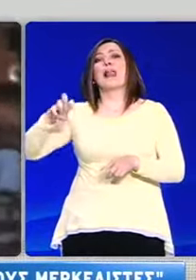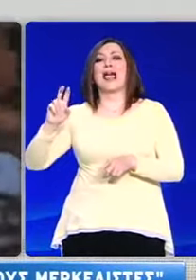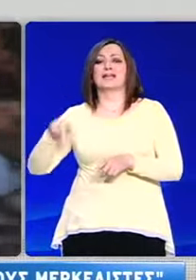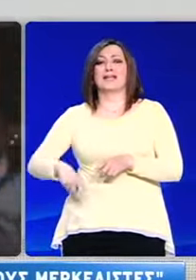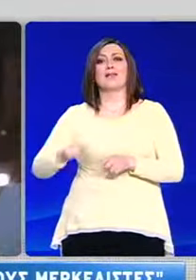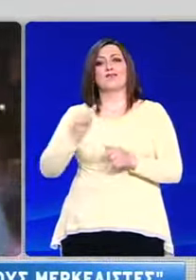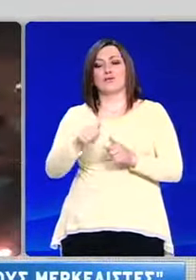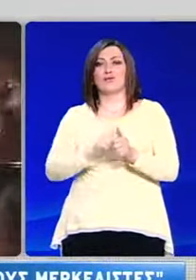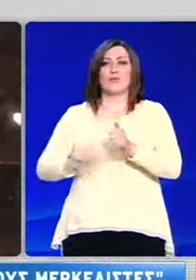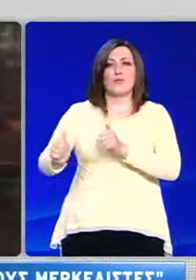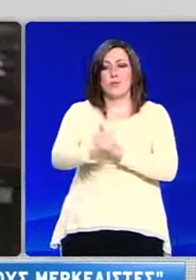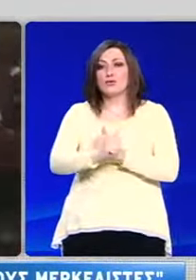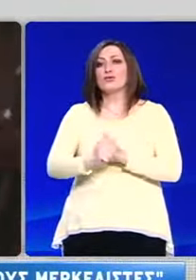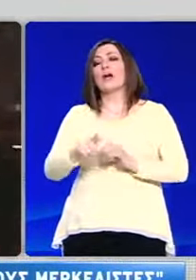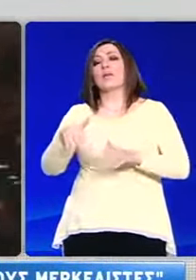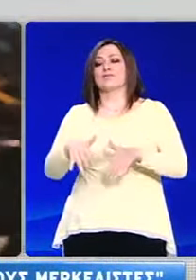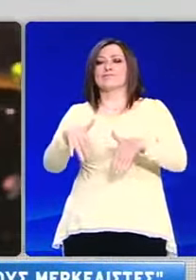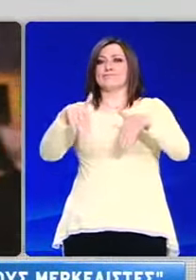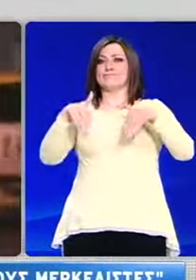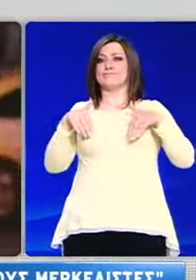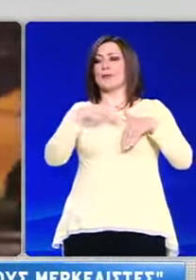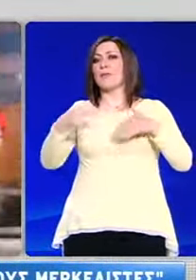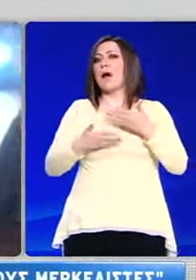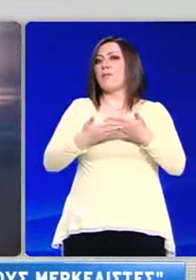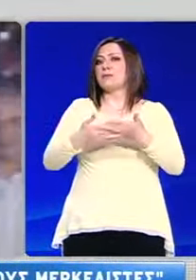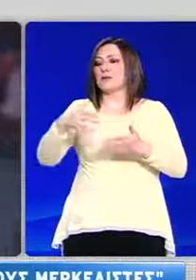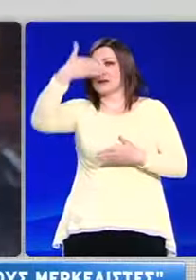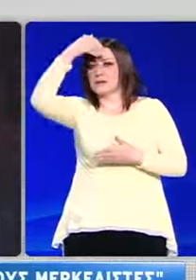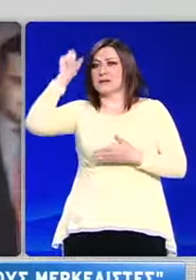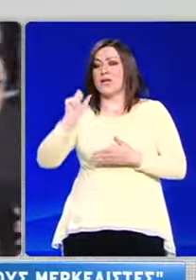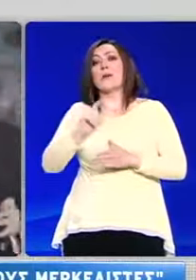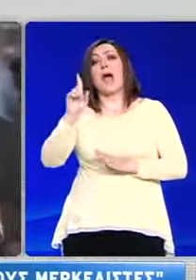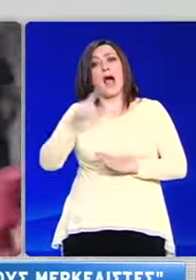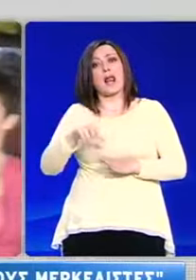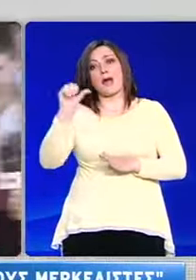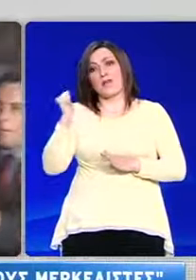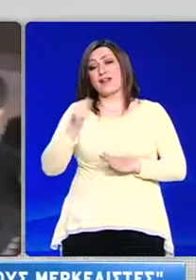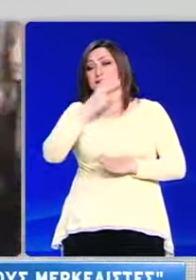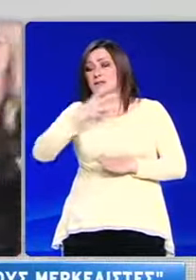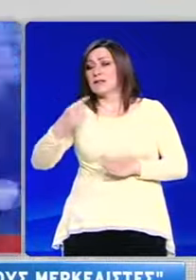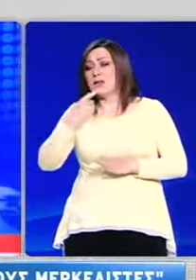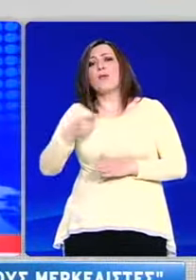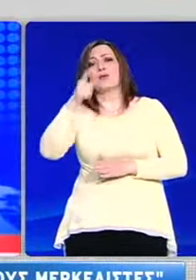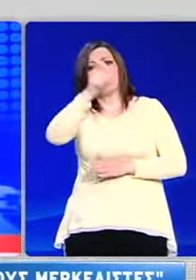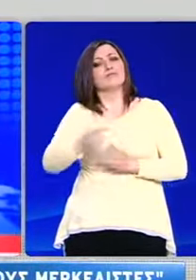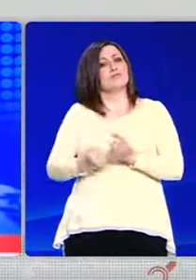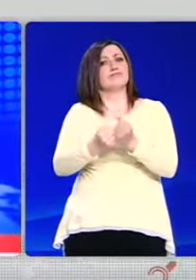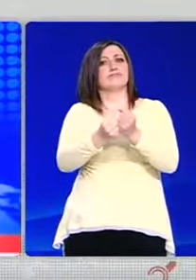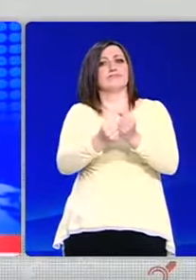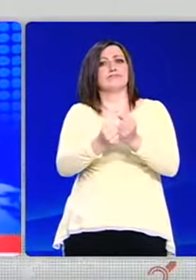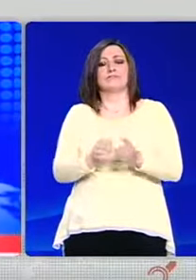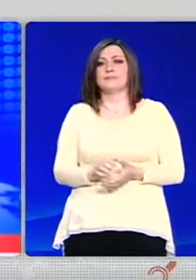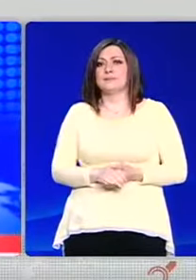που προηγείται στον πρώτο γύρο, έσπευσε να πάρει αποστάσεις από την επίσκεψη Τσίπρα, παρότι ο ΣΥΡΙΖΑ δήλωσε χθες ότι τον στηρίζει.